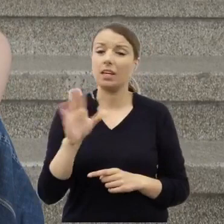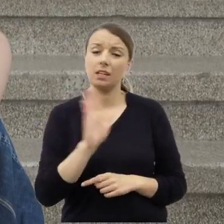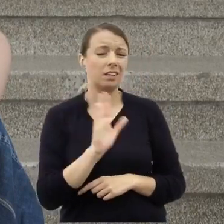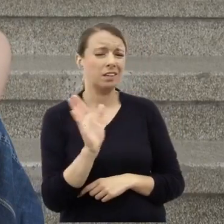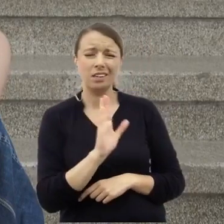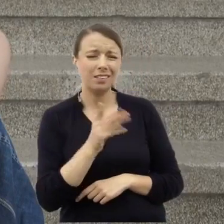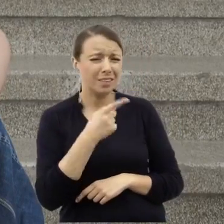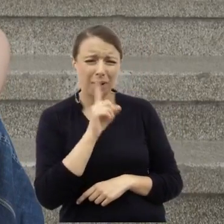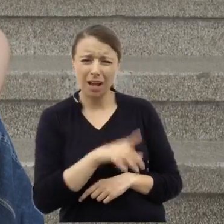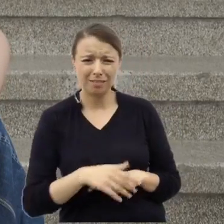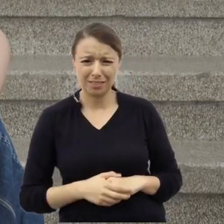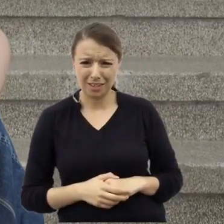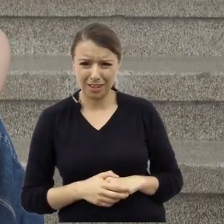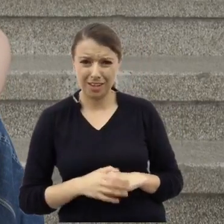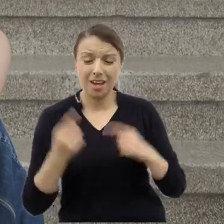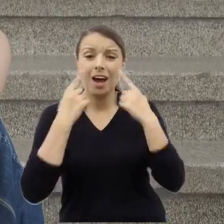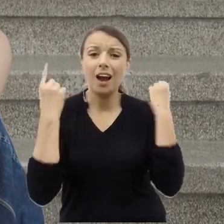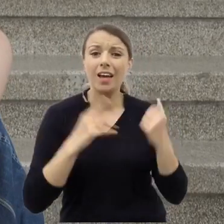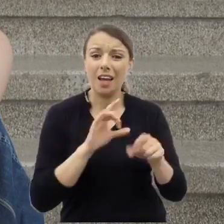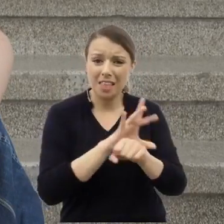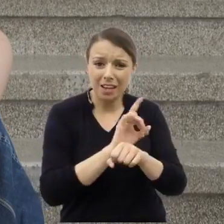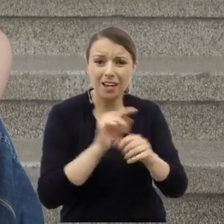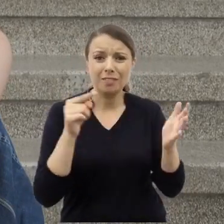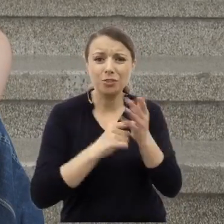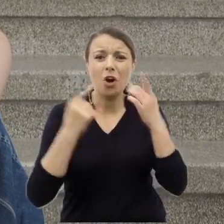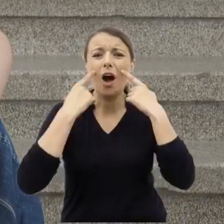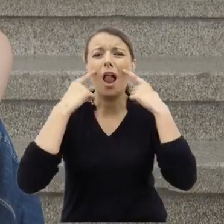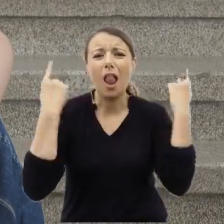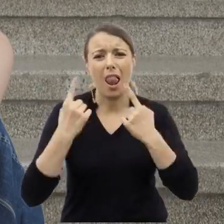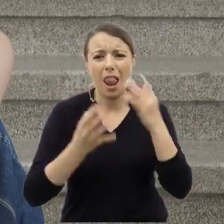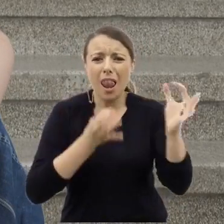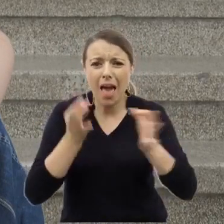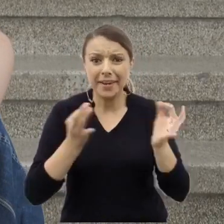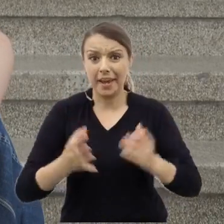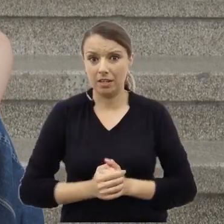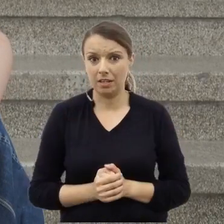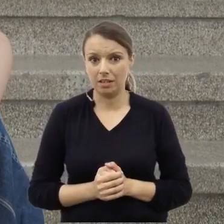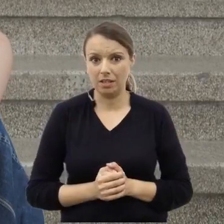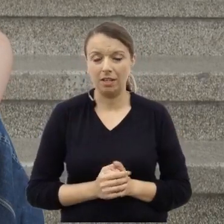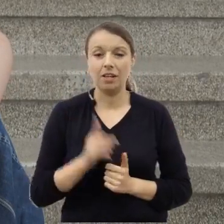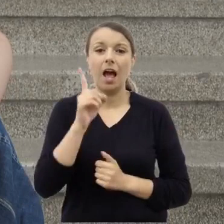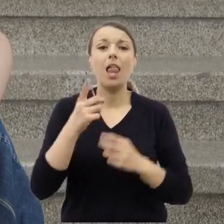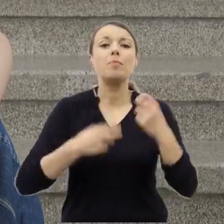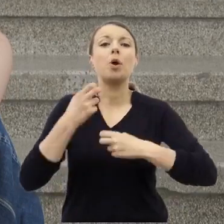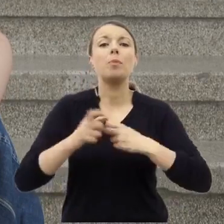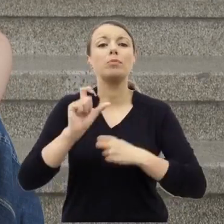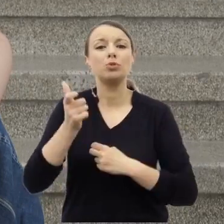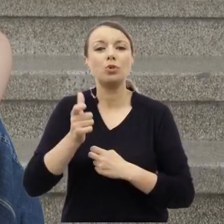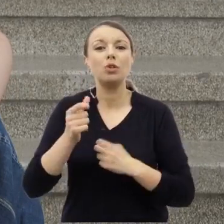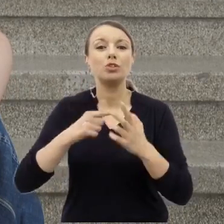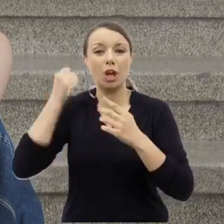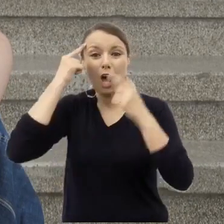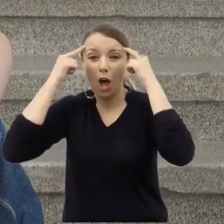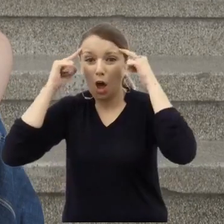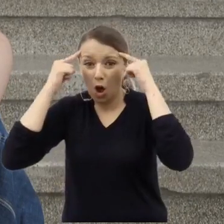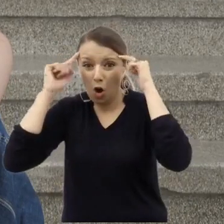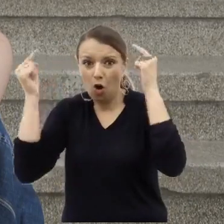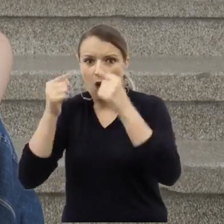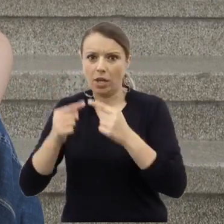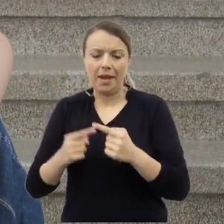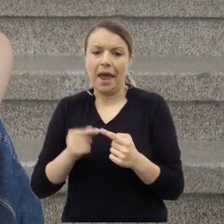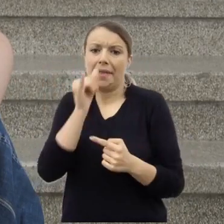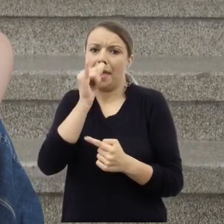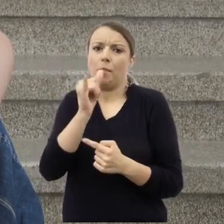tylko taki, że w logice nie można udowodnić zdań negatywnych. To jest zasada logiki. Więc nie możemy